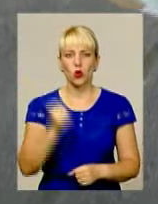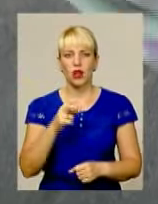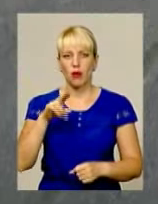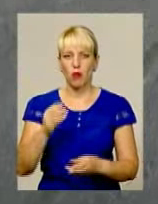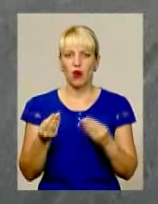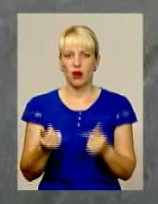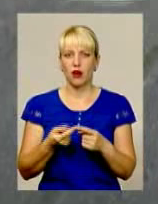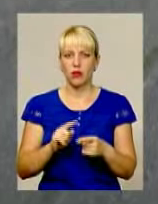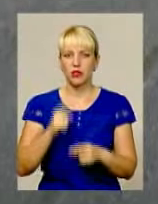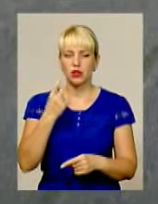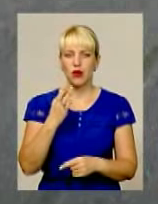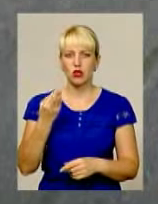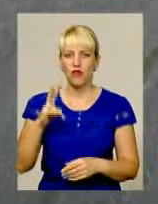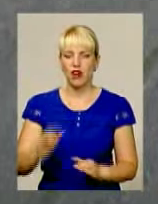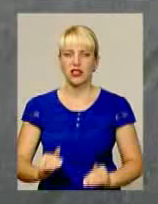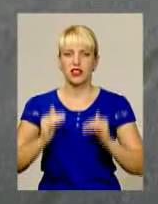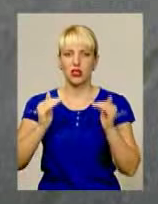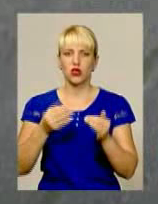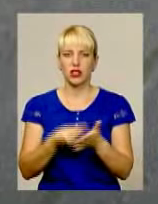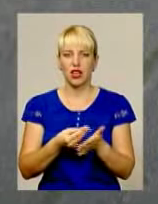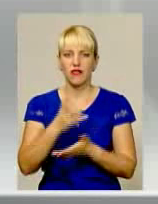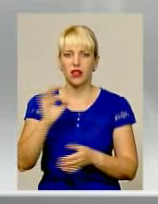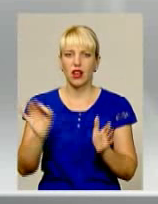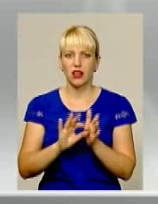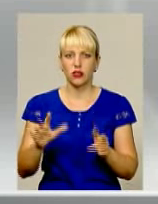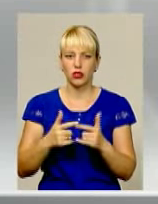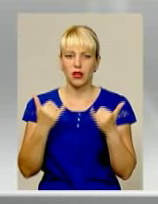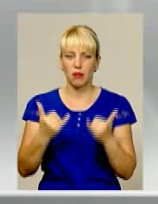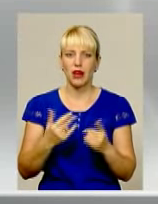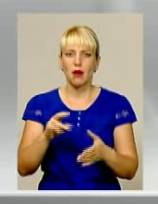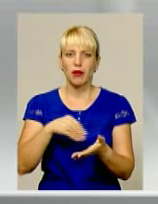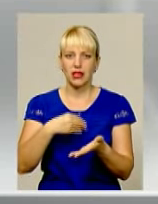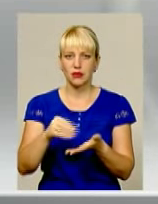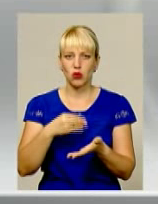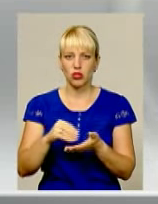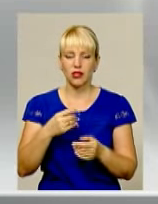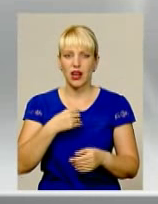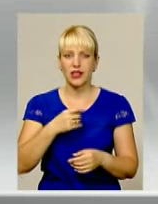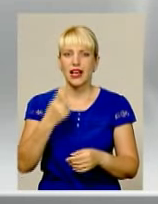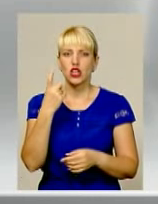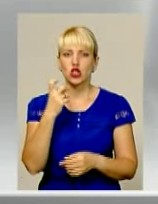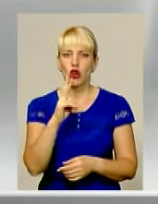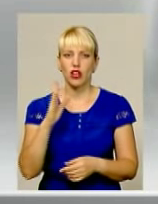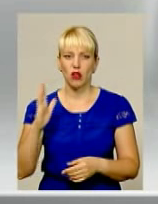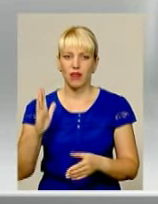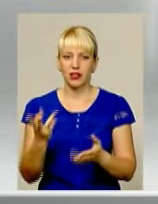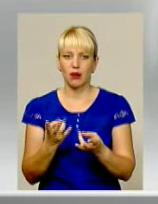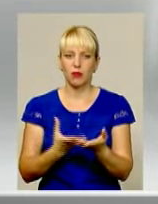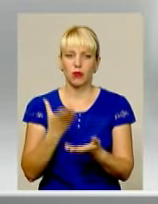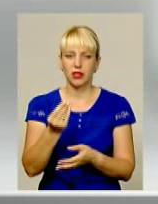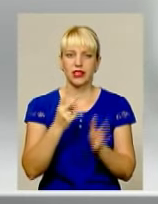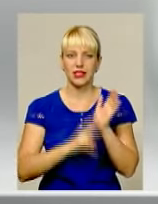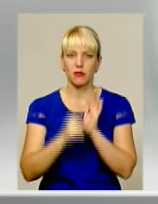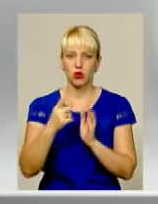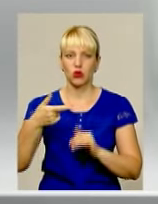гаманцю. З 1 вересня зросли тарифи на електроенергію. Відтепер при споживанні до 100 кВт слід буде сплатити 71